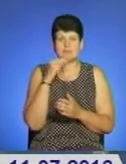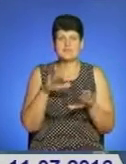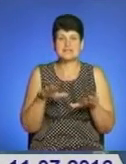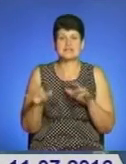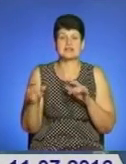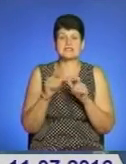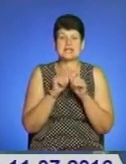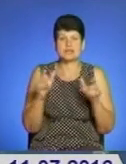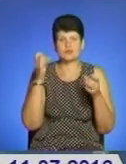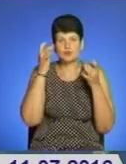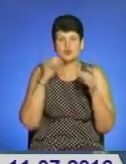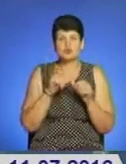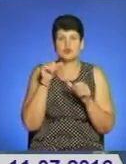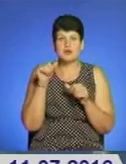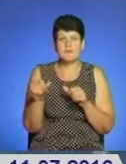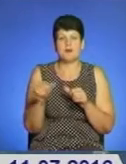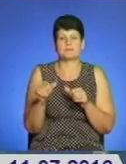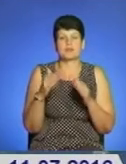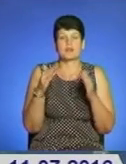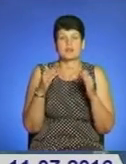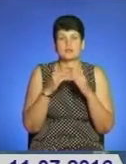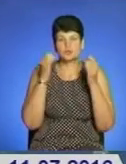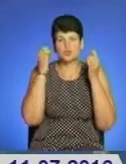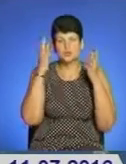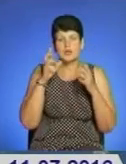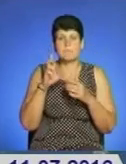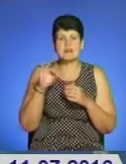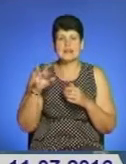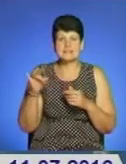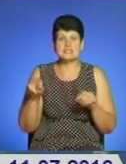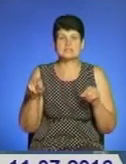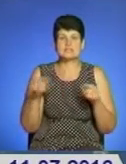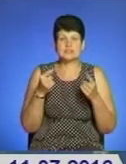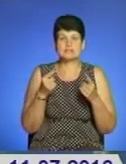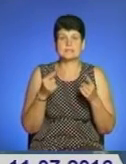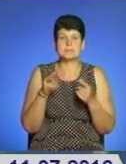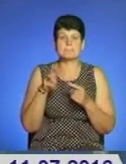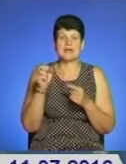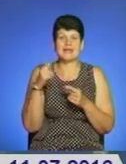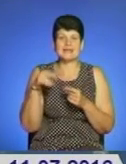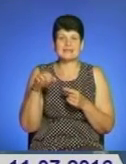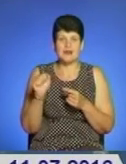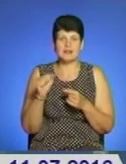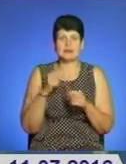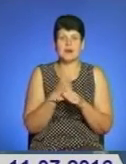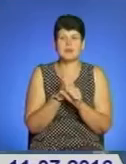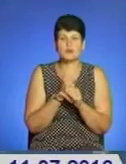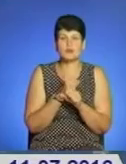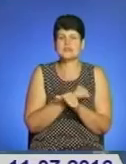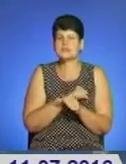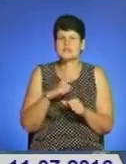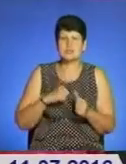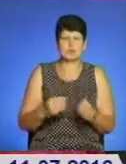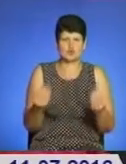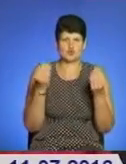культури. Зокрема, в Палаці культури «Березіль» та Українському домі «Перемога» створили медіалабораторії з найсучаснішим обладнанням.